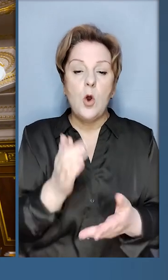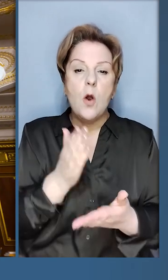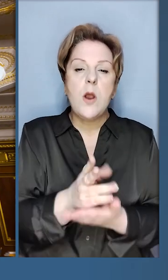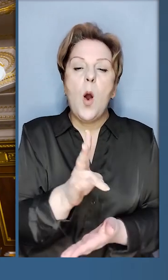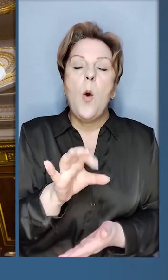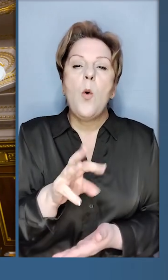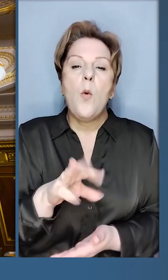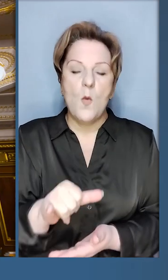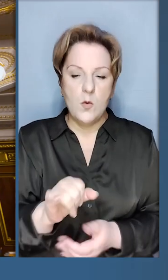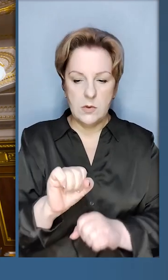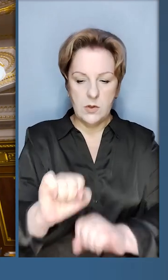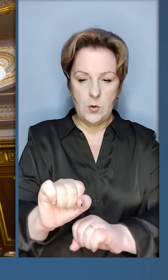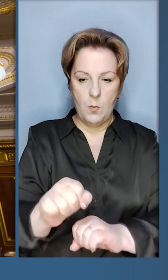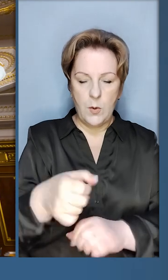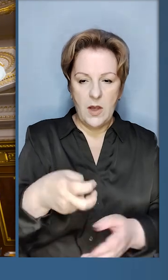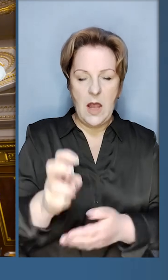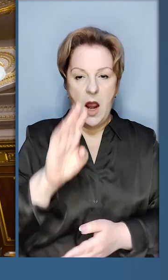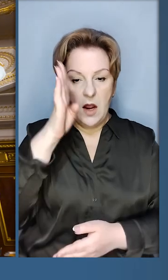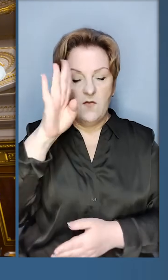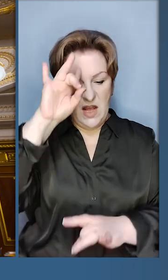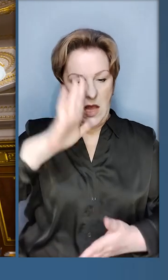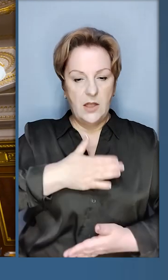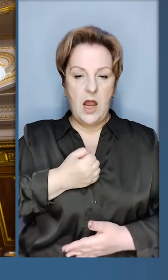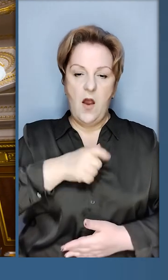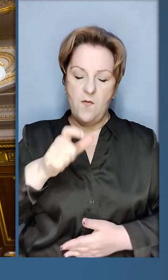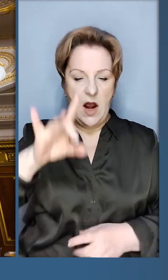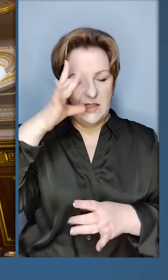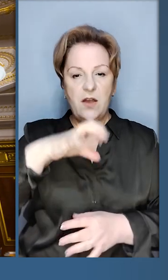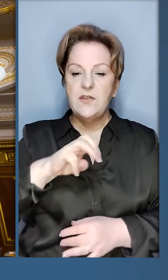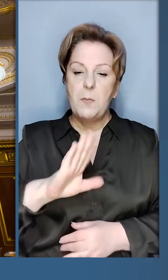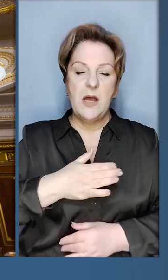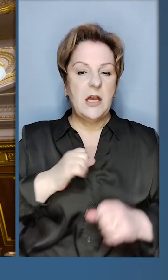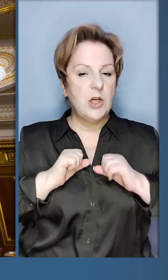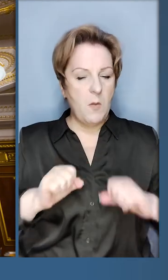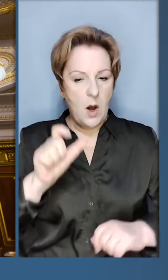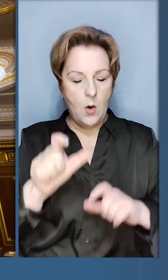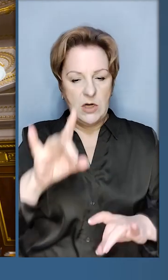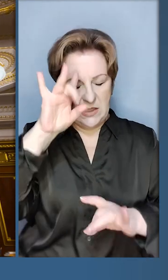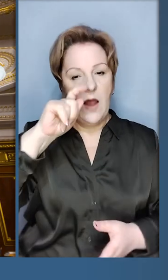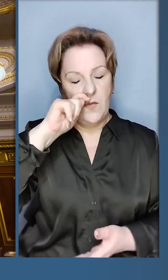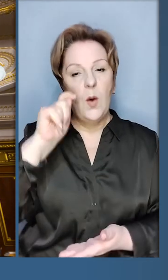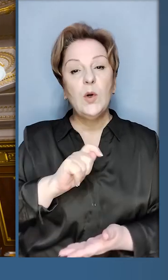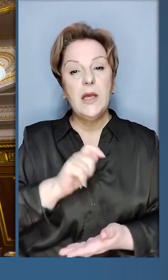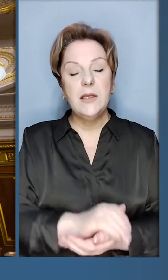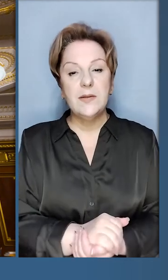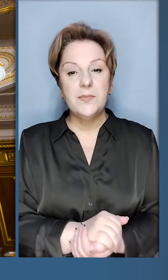що є кому зупиняти ворога. Слава нашим воїнам, слава усім нашим героям, слава Україні!